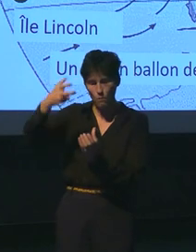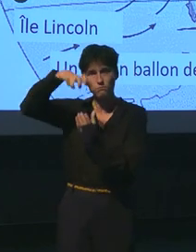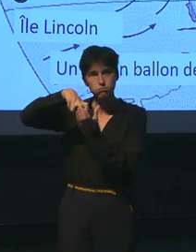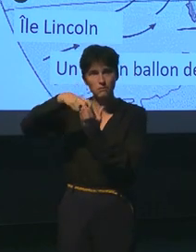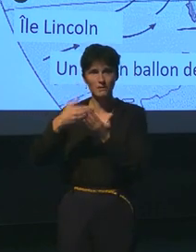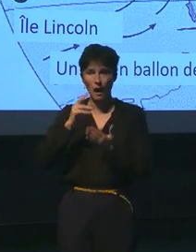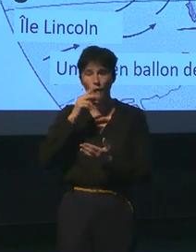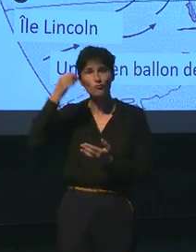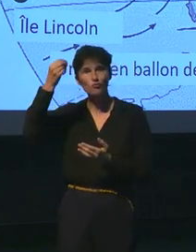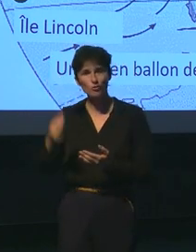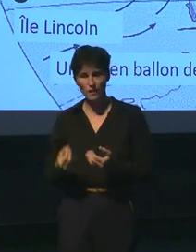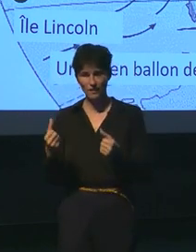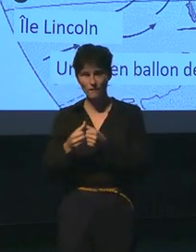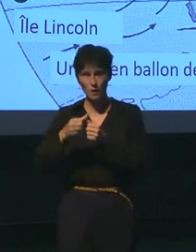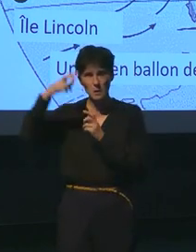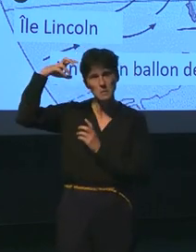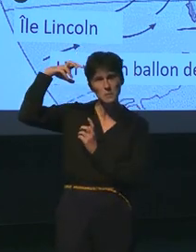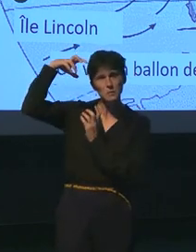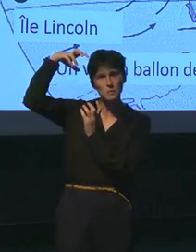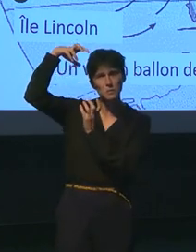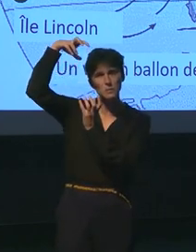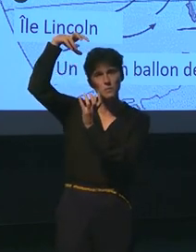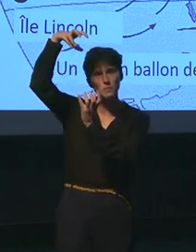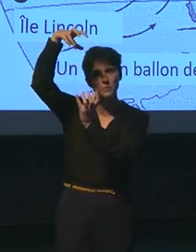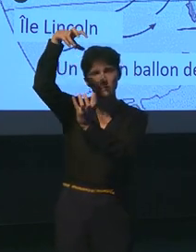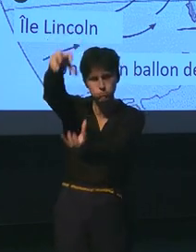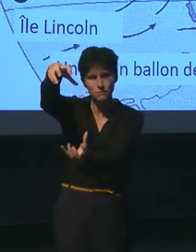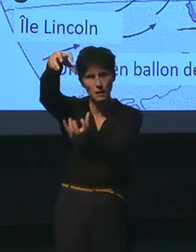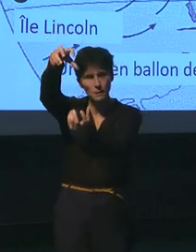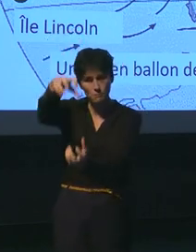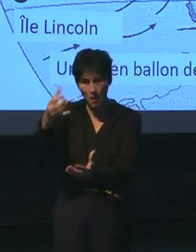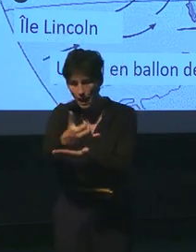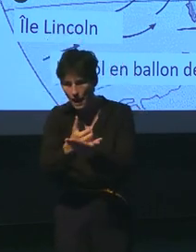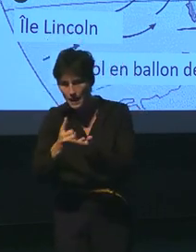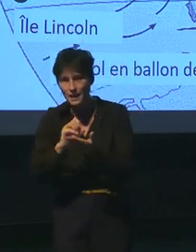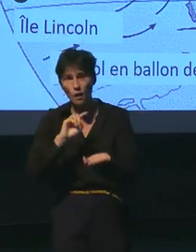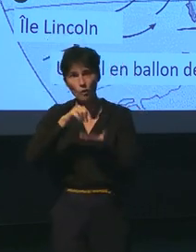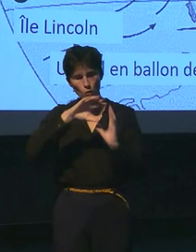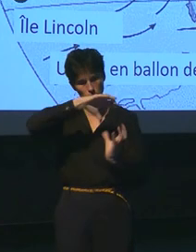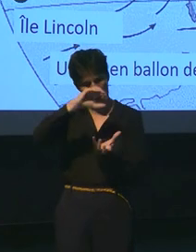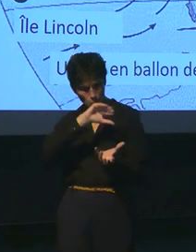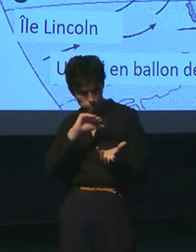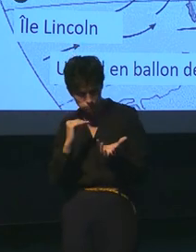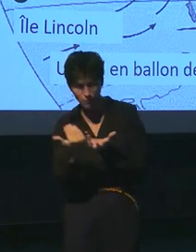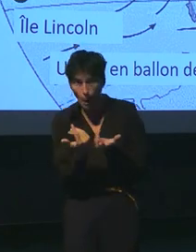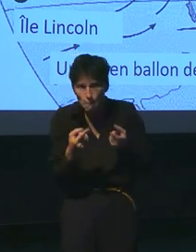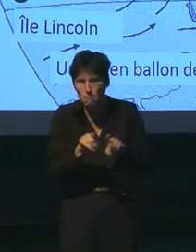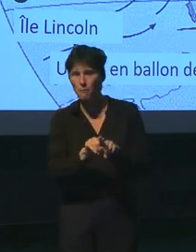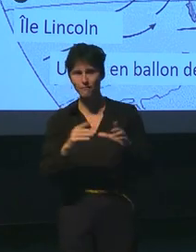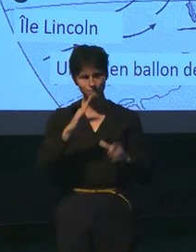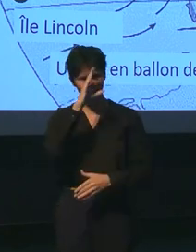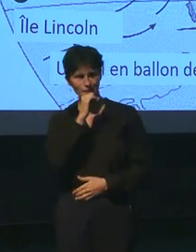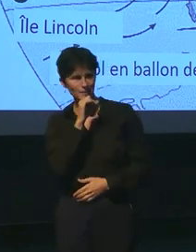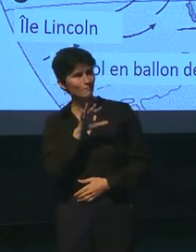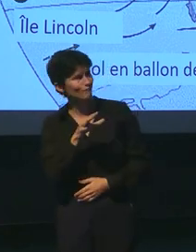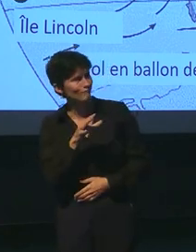je vais en effet voler en droit de lille de Richmond et lille qui se trouve sur le 37e degré comme par hasard. De l'été plus de sud, c